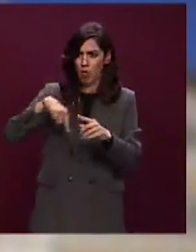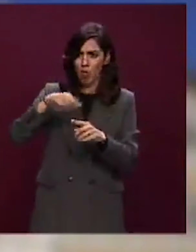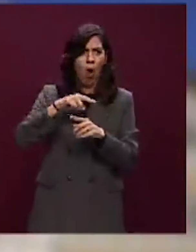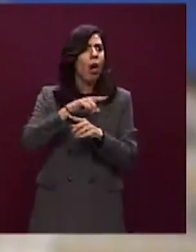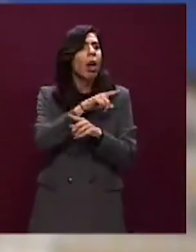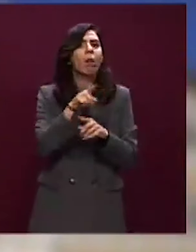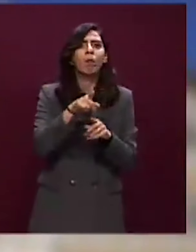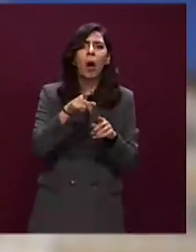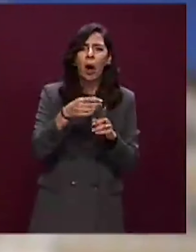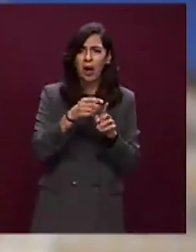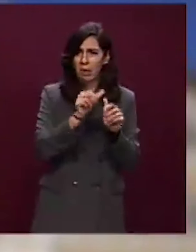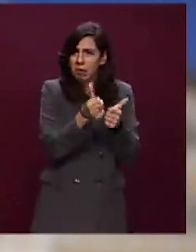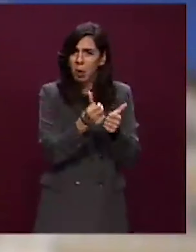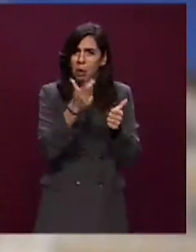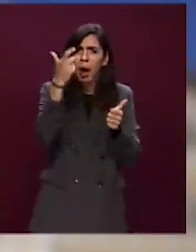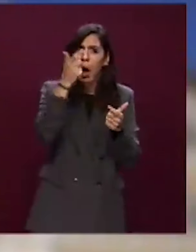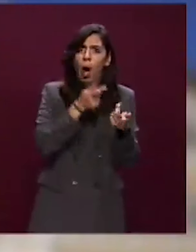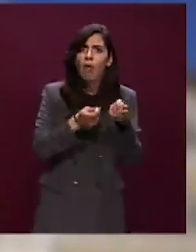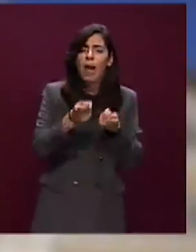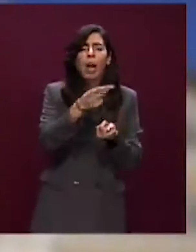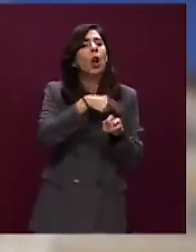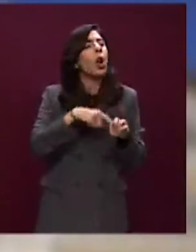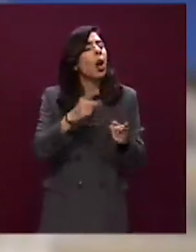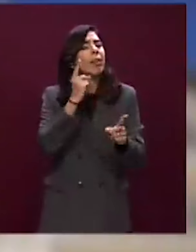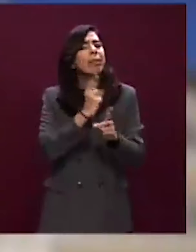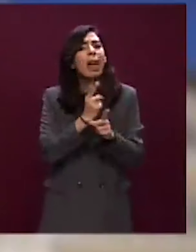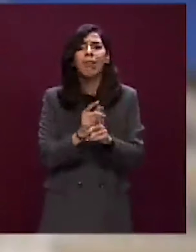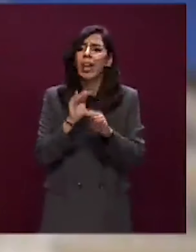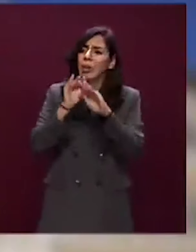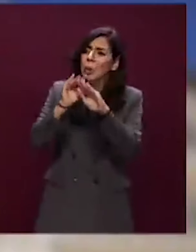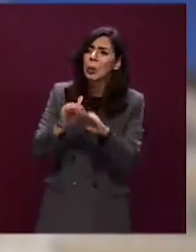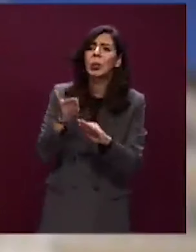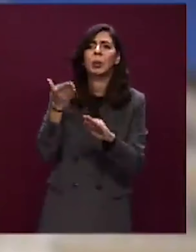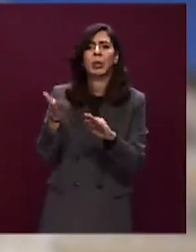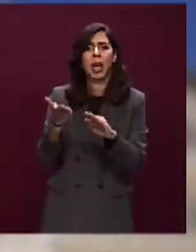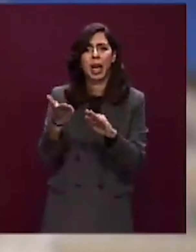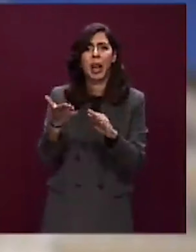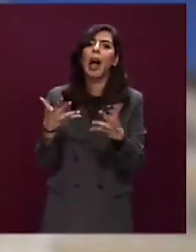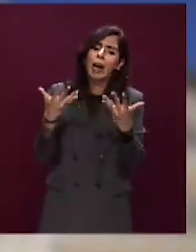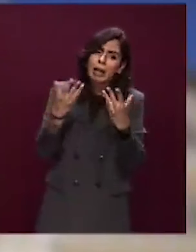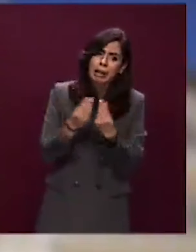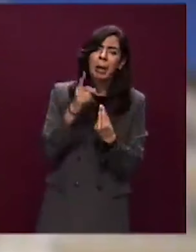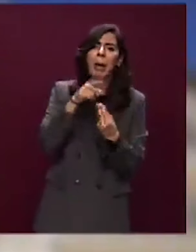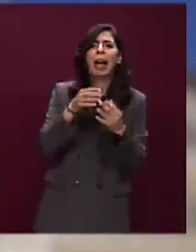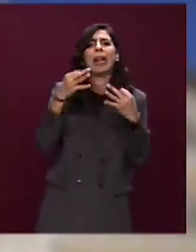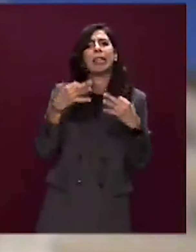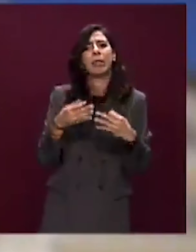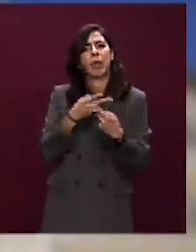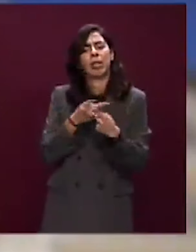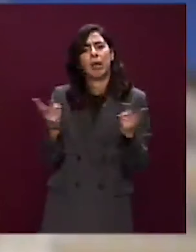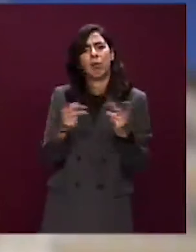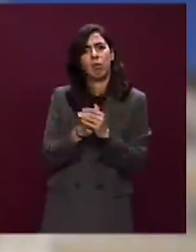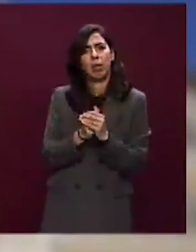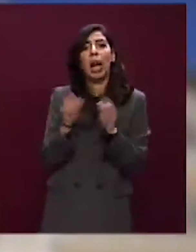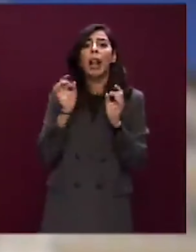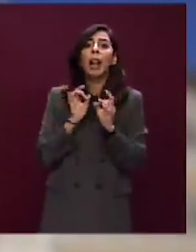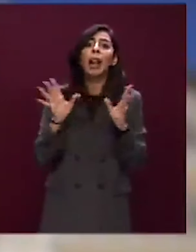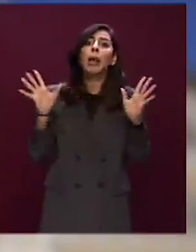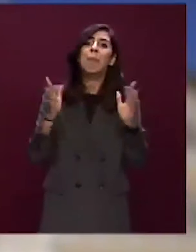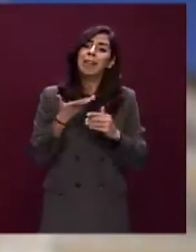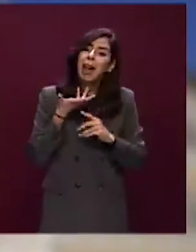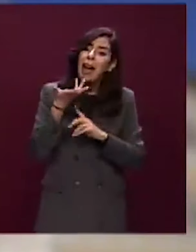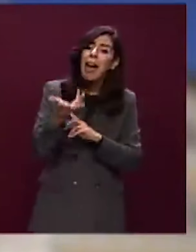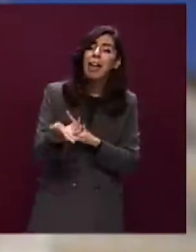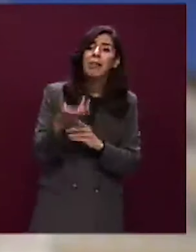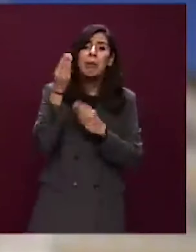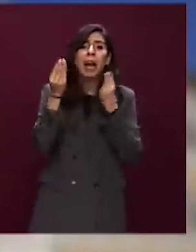governo, ha il dovere di tutelarli insieme alla sicurezza pubblica. La libertà d'espressione è uno